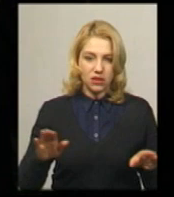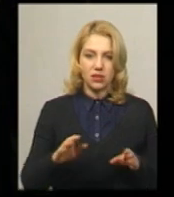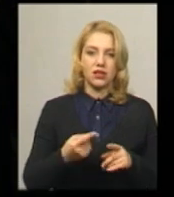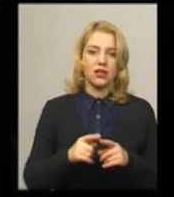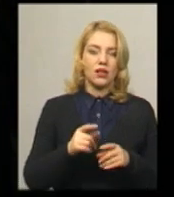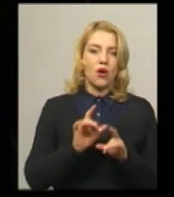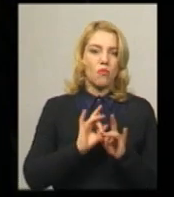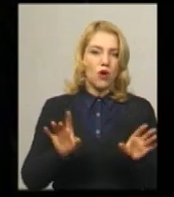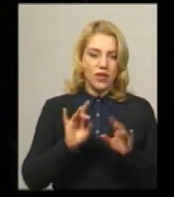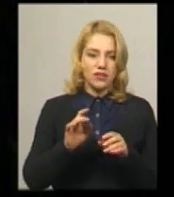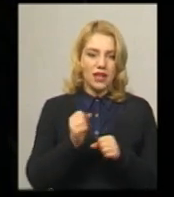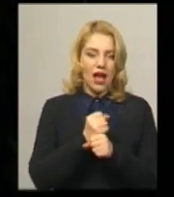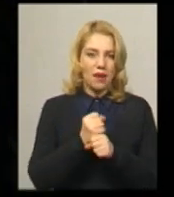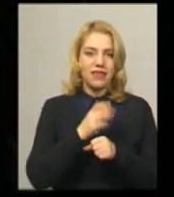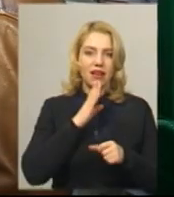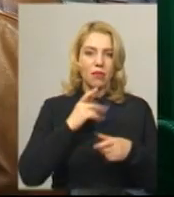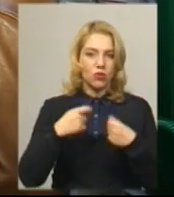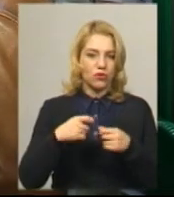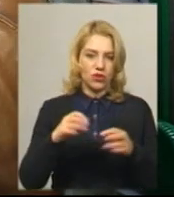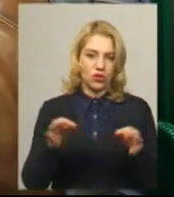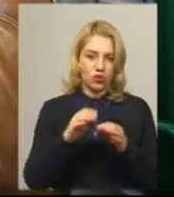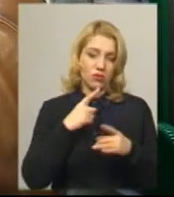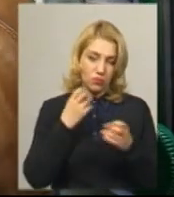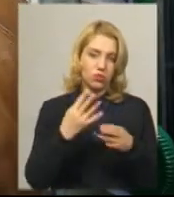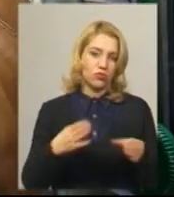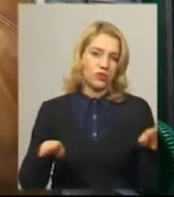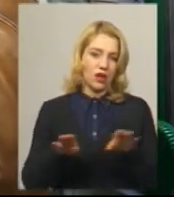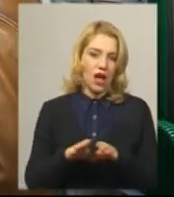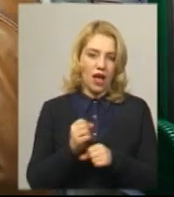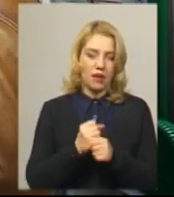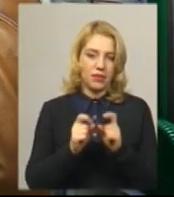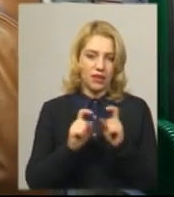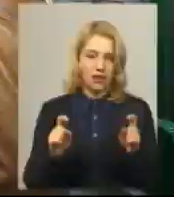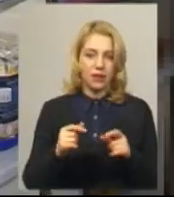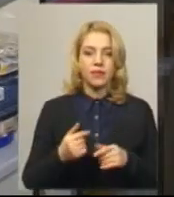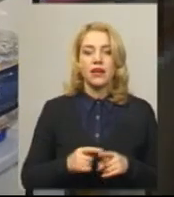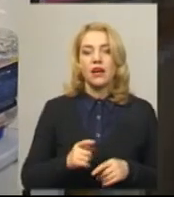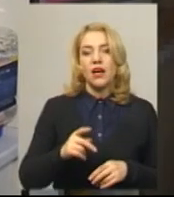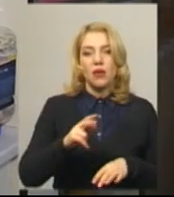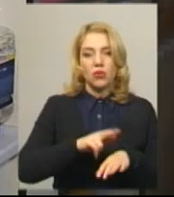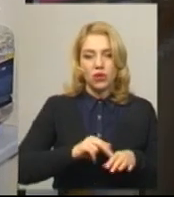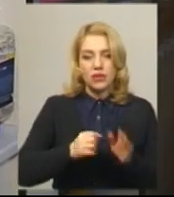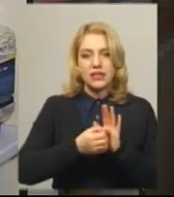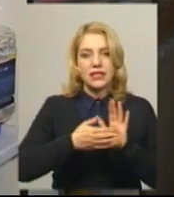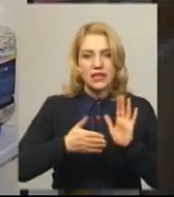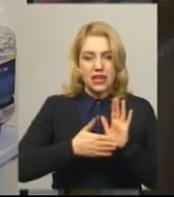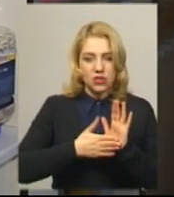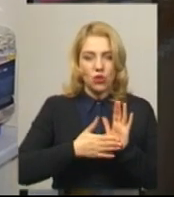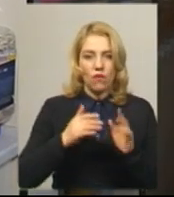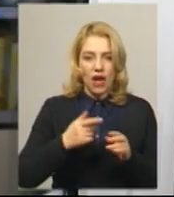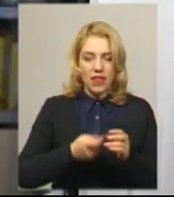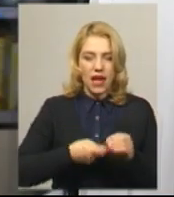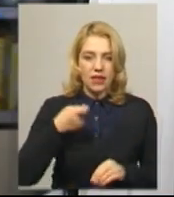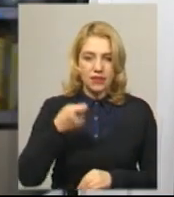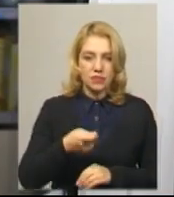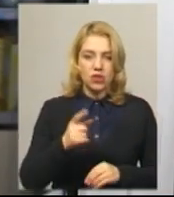давати, а просто по факту закривається аптека. Правоохоронці зареєстрували заяву від хмельничанки щодо купівлі в аптеці медичних масок низької